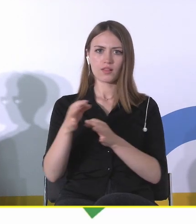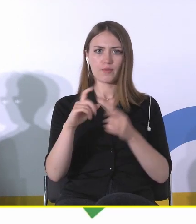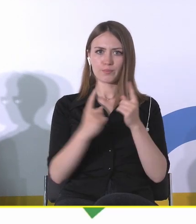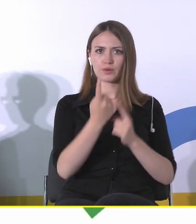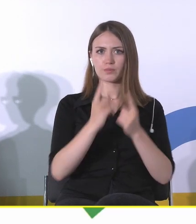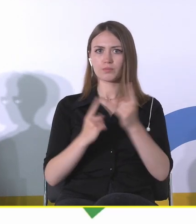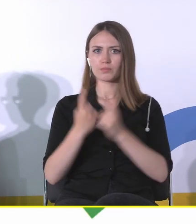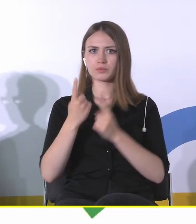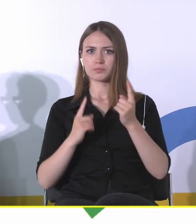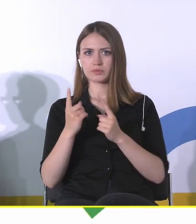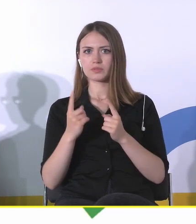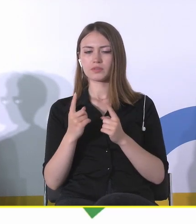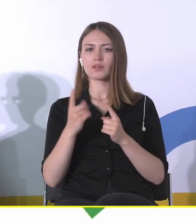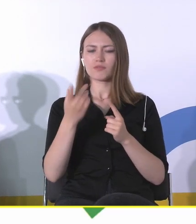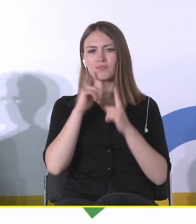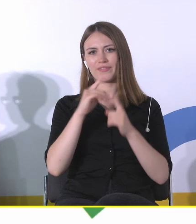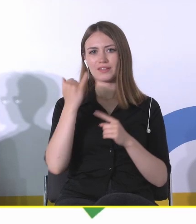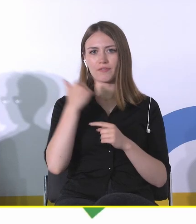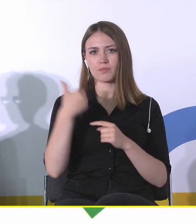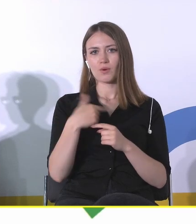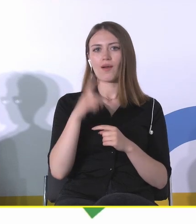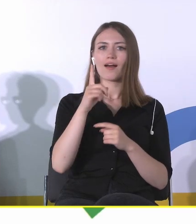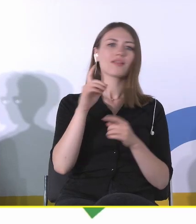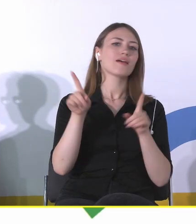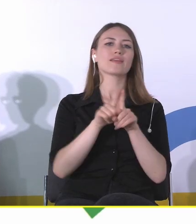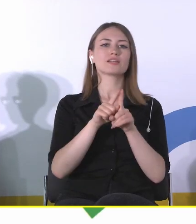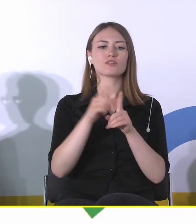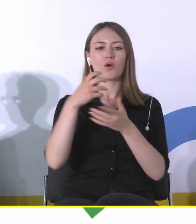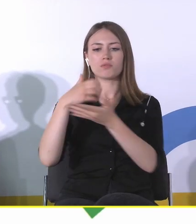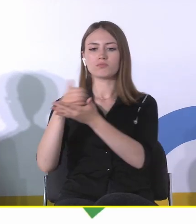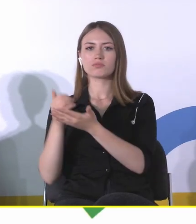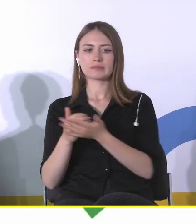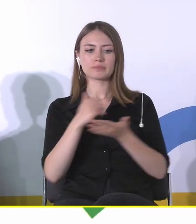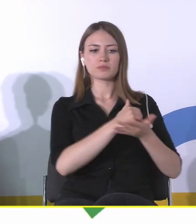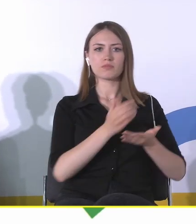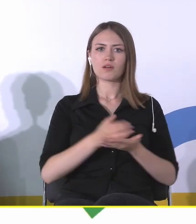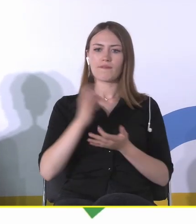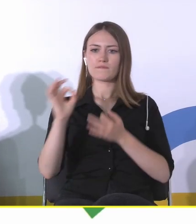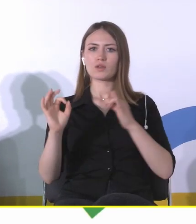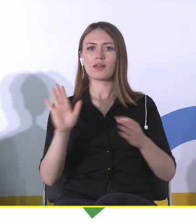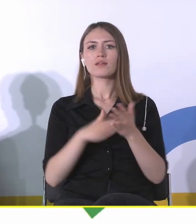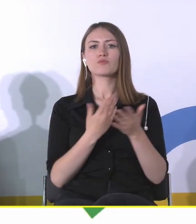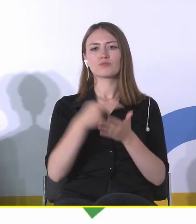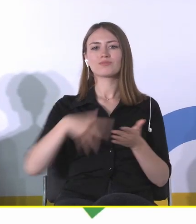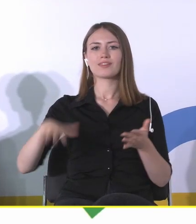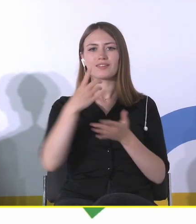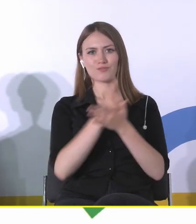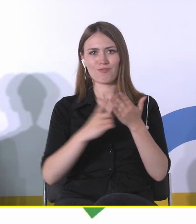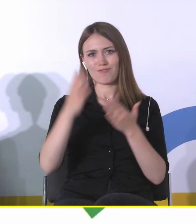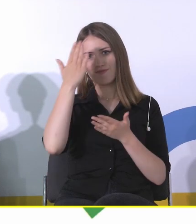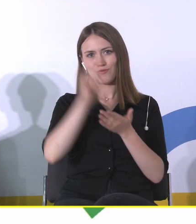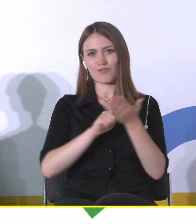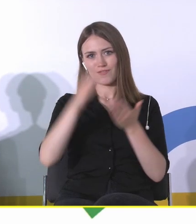zawsze były, natomiast jakby mamy też regionalizmy, państwo tutaj na Śląsku na pewno dobrze, dobrze o tym wiecie, mamy Kaszuby,